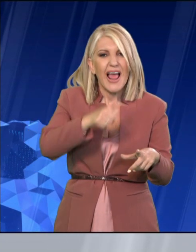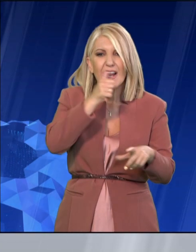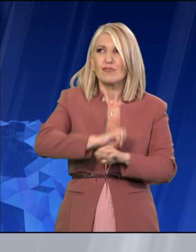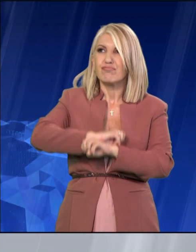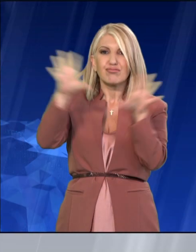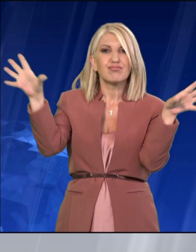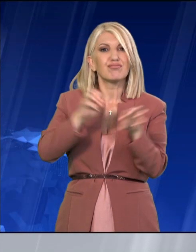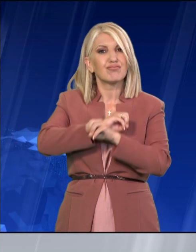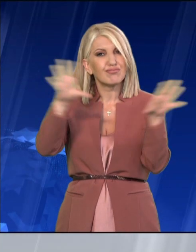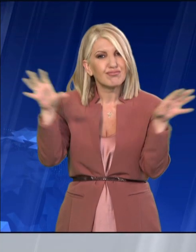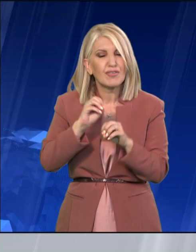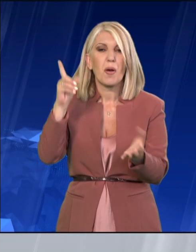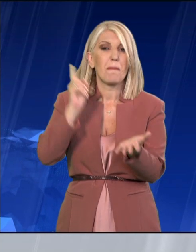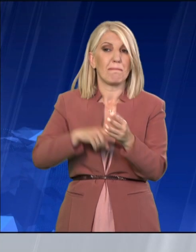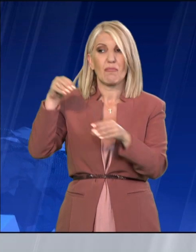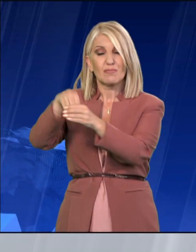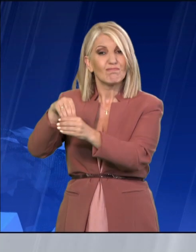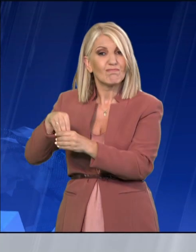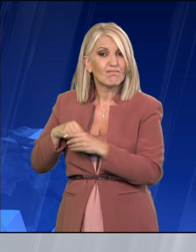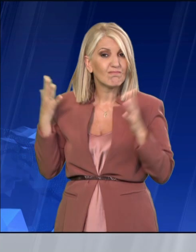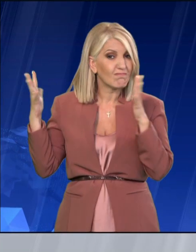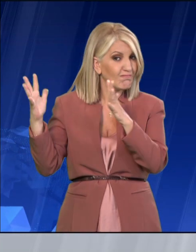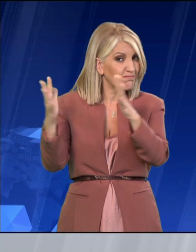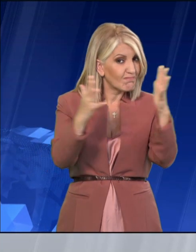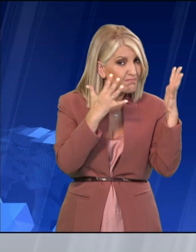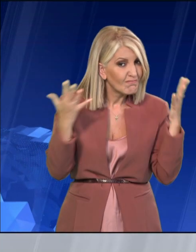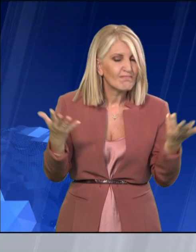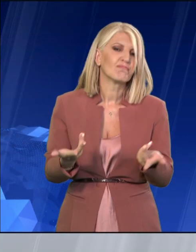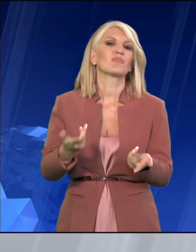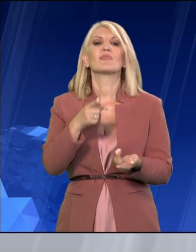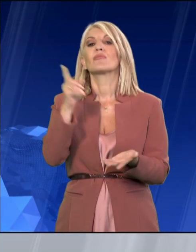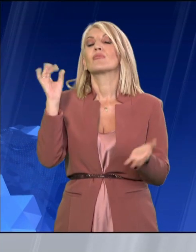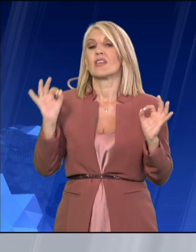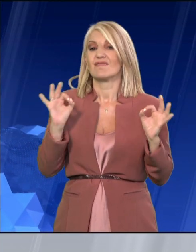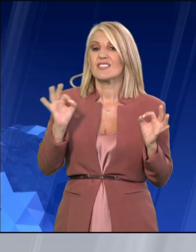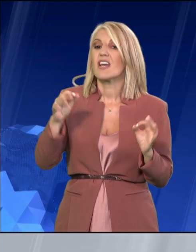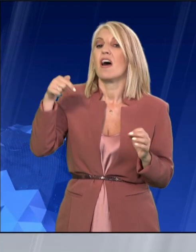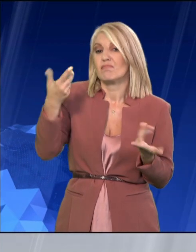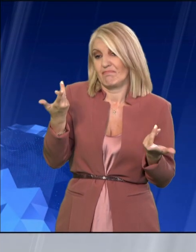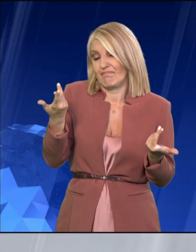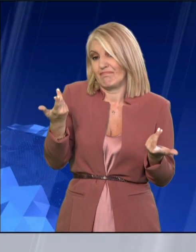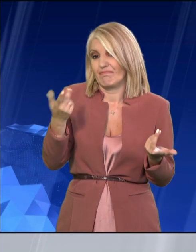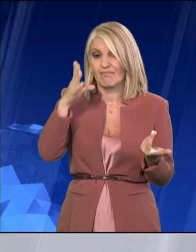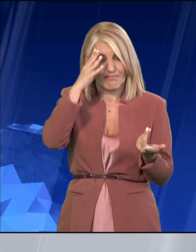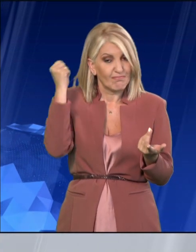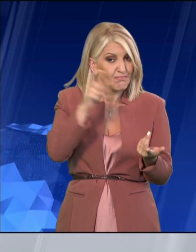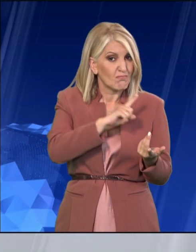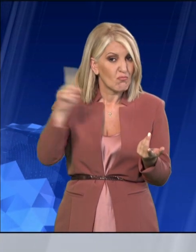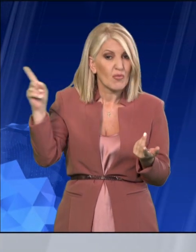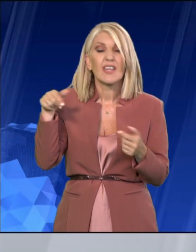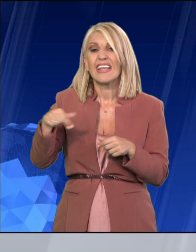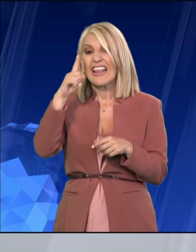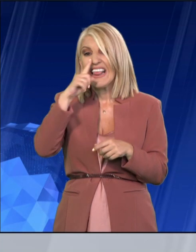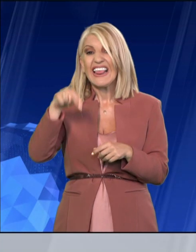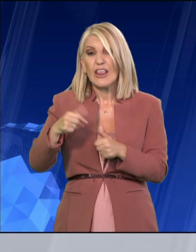Να επισημάνω το κίνδυνο για πλήκα γάθυα τους. Ναι και με αυτό ολοκληρώνουμε. Είχαμε βροχερό Ιούνιο με πολλές